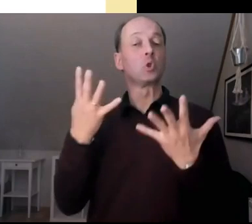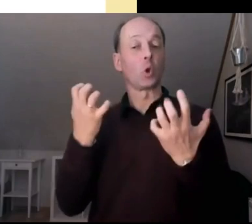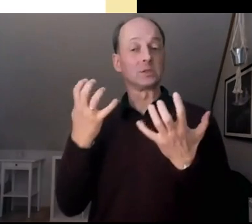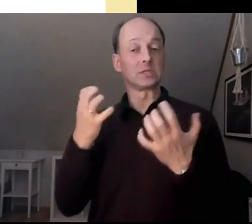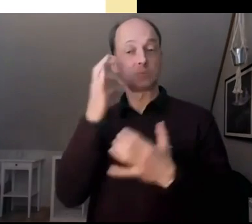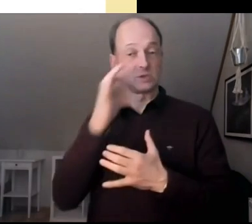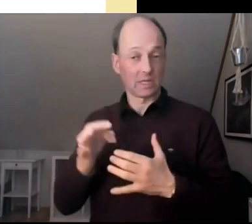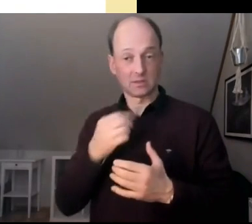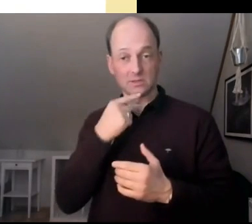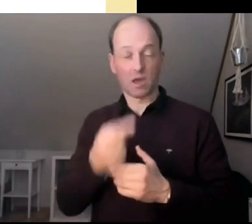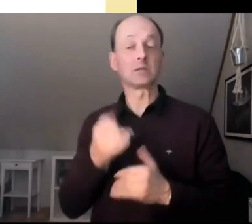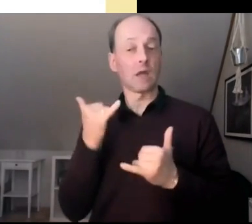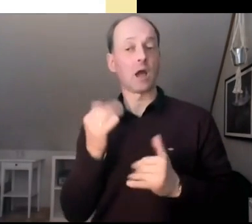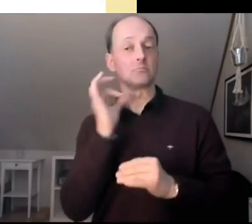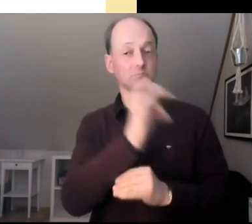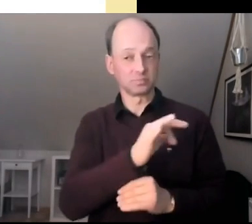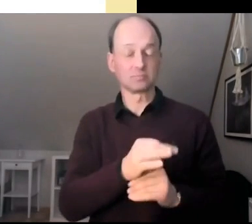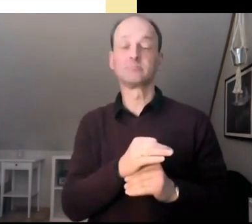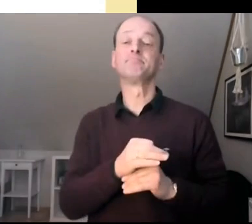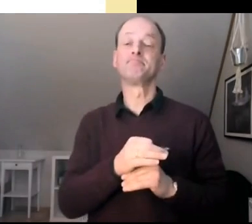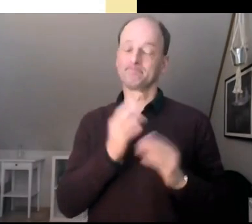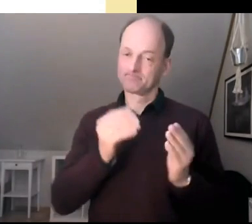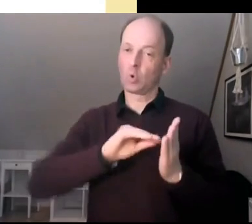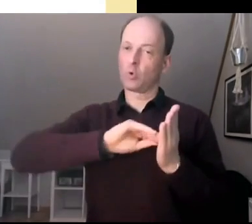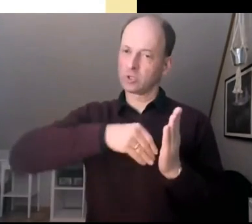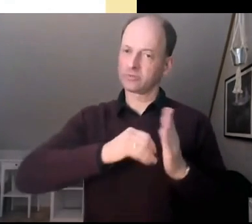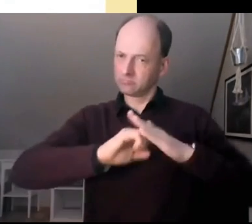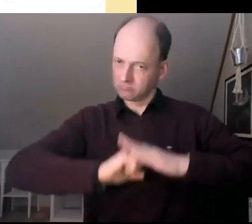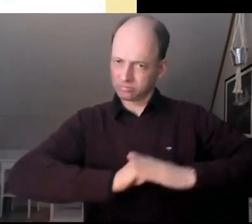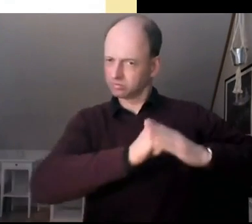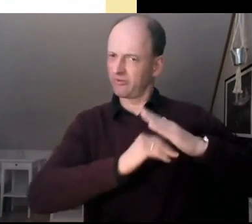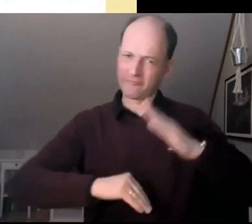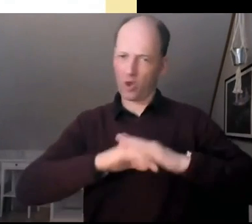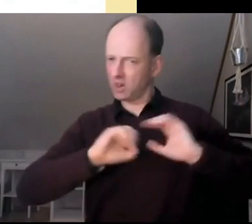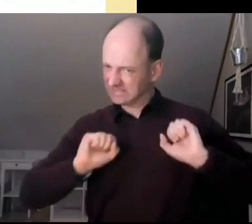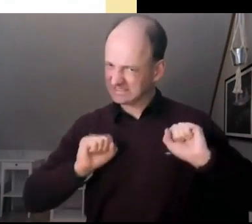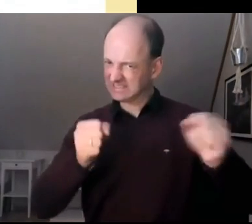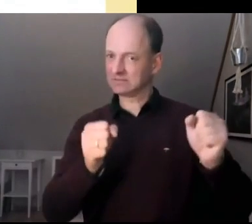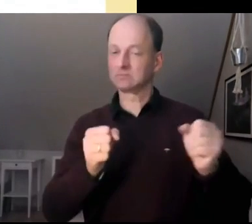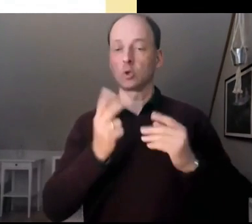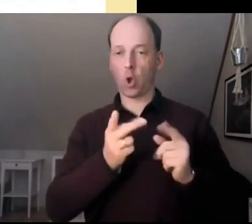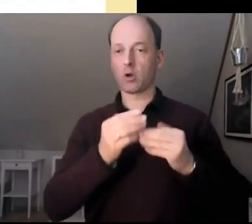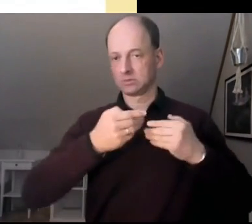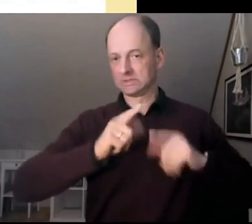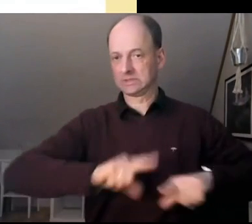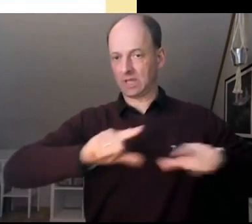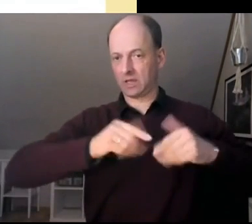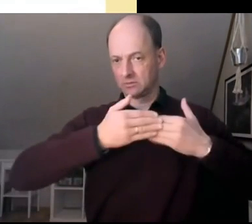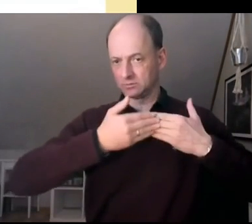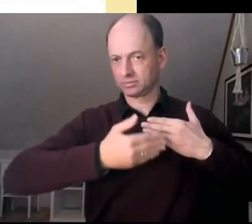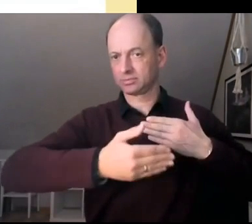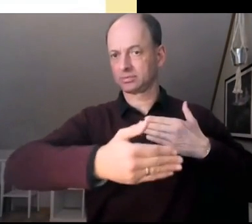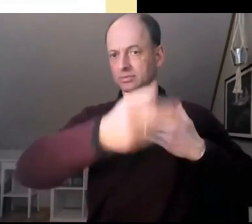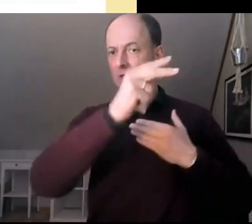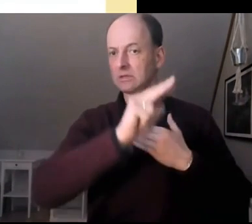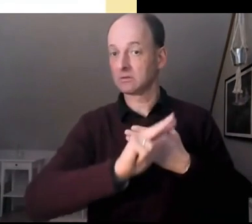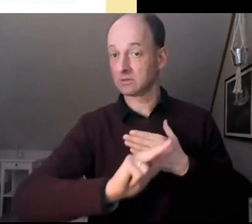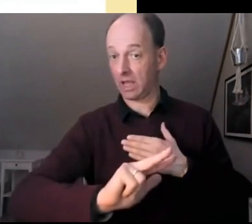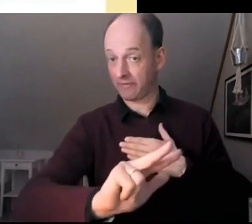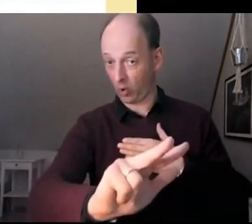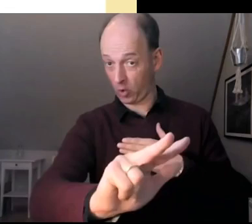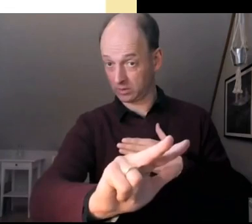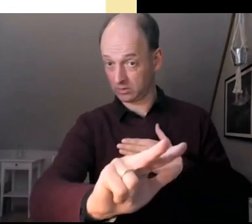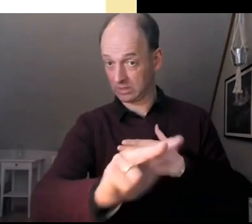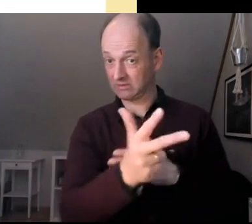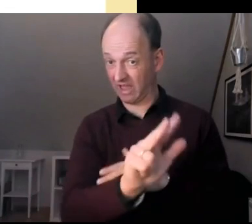Quorum von 50.000 Leuten in den nächsten jetzt noch drei Wochen erreichen. Also ihr seid die